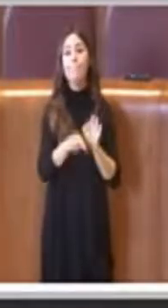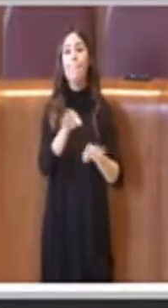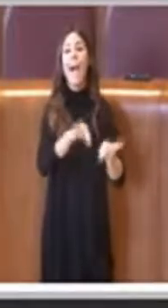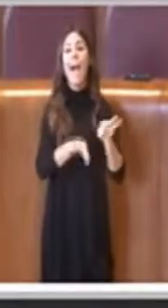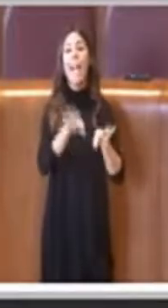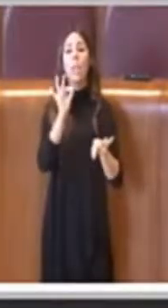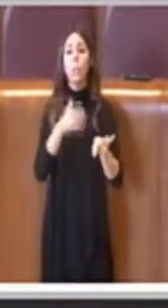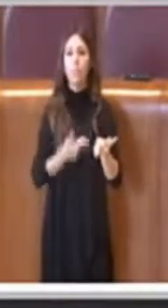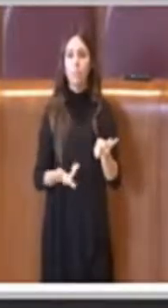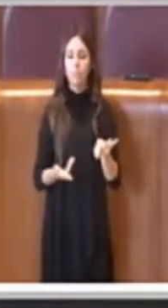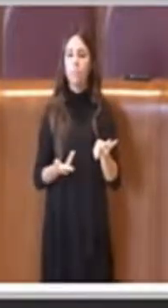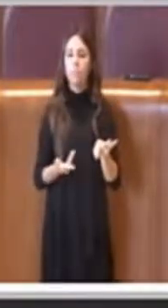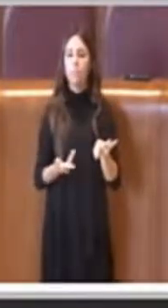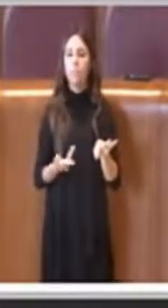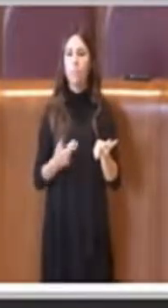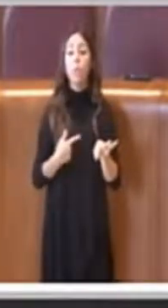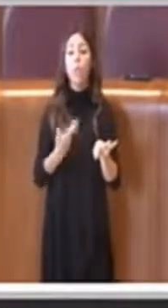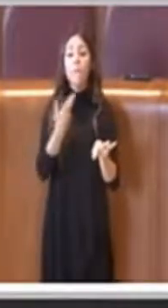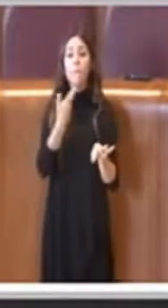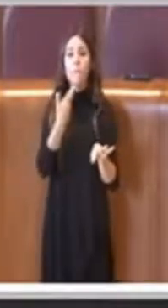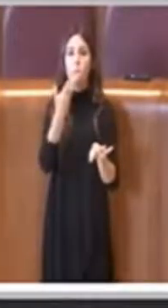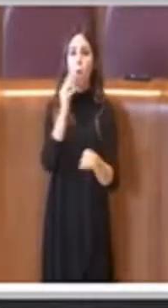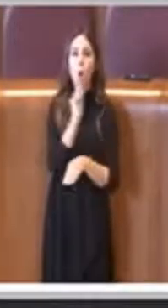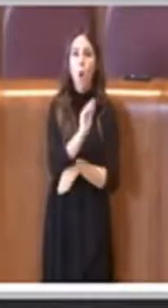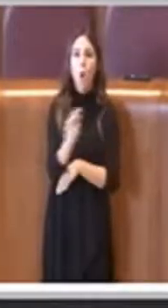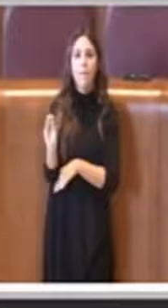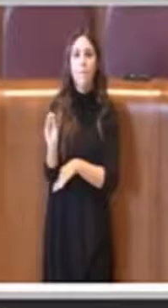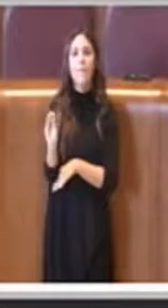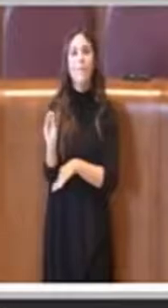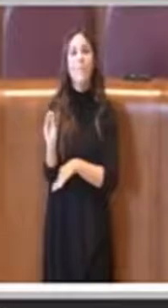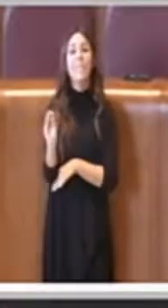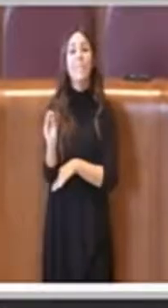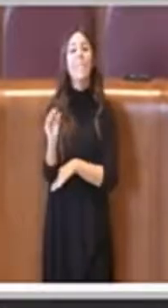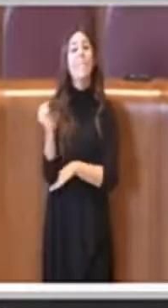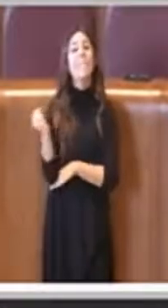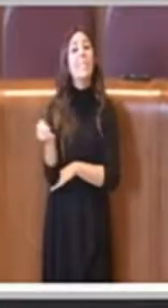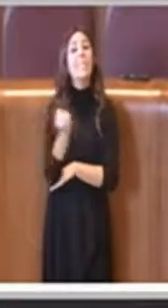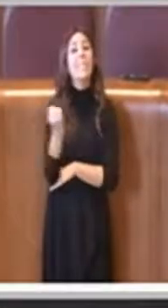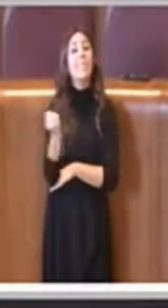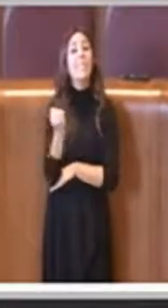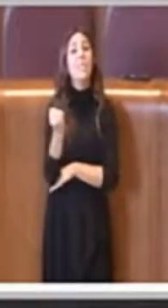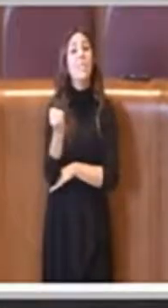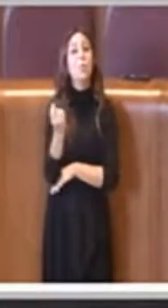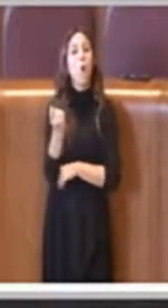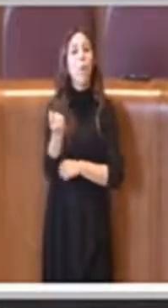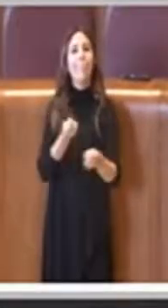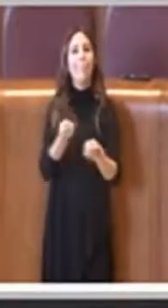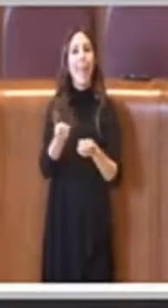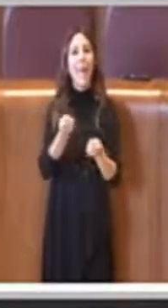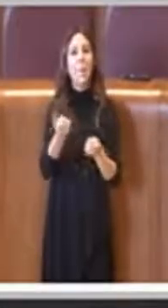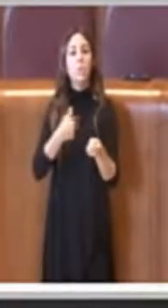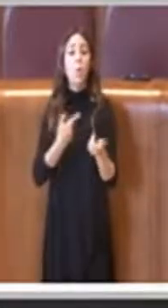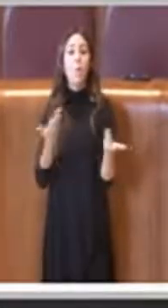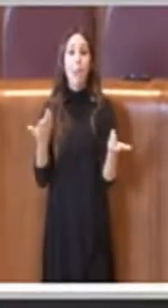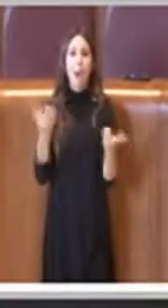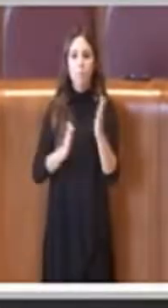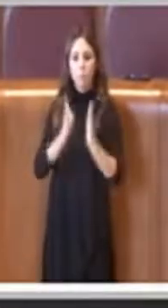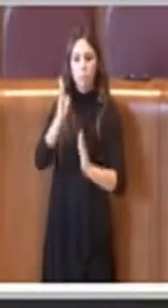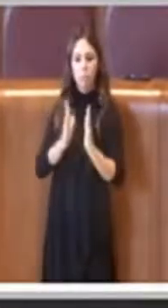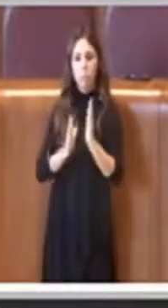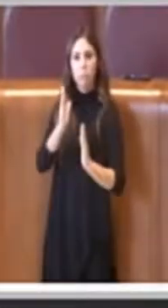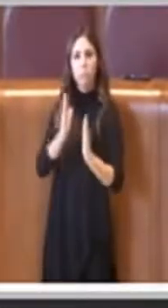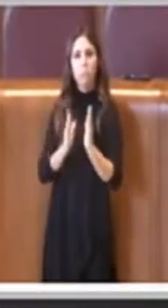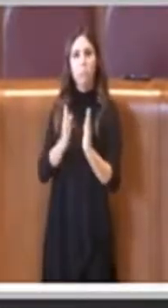richiesto l'abolizione del servizio attrazione animale ma chiaramente poi confrontandoci con l